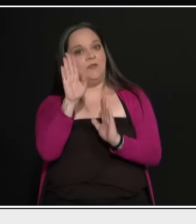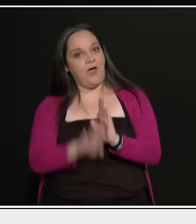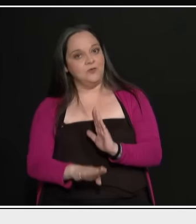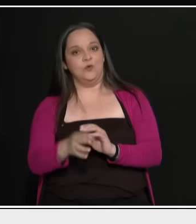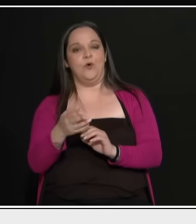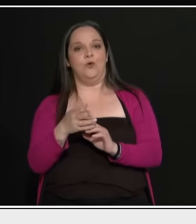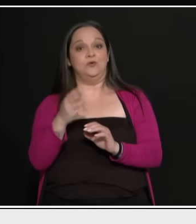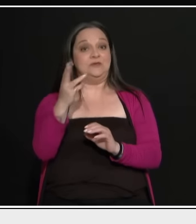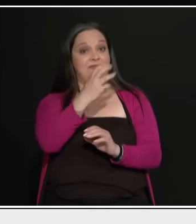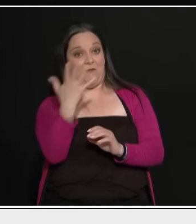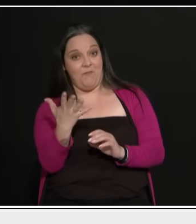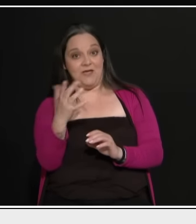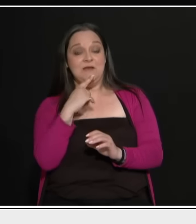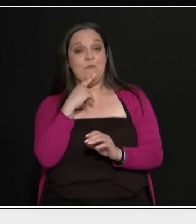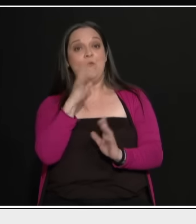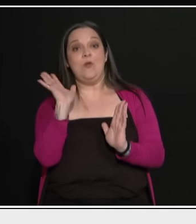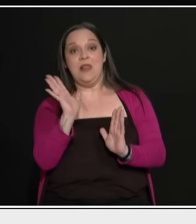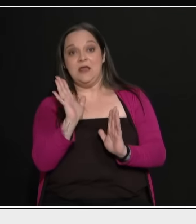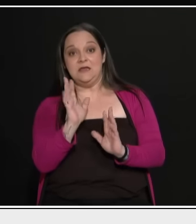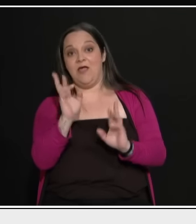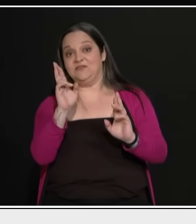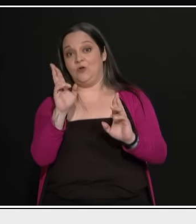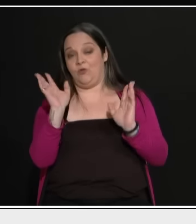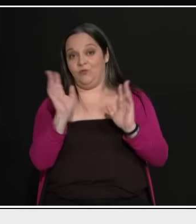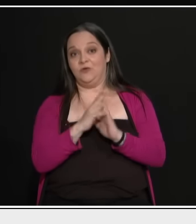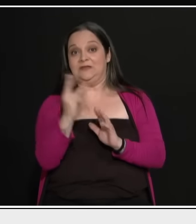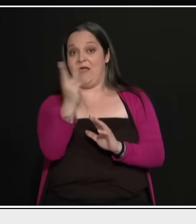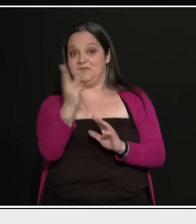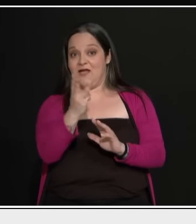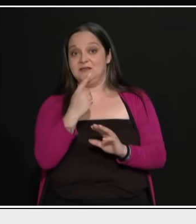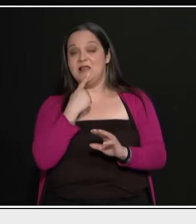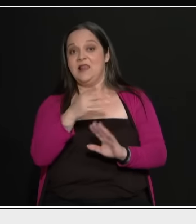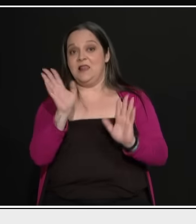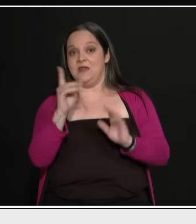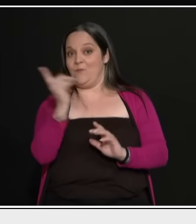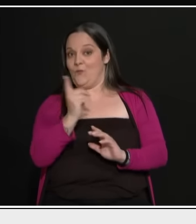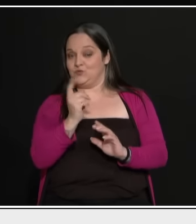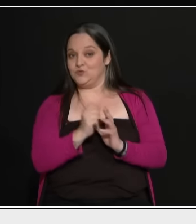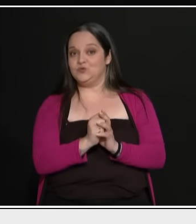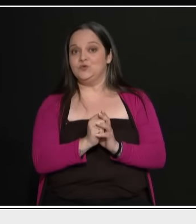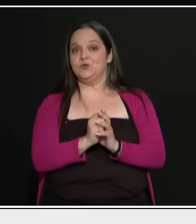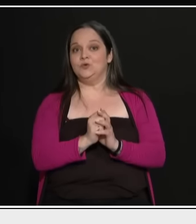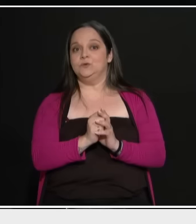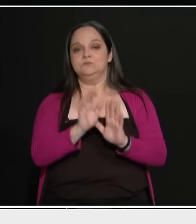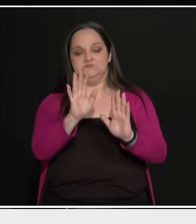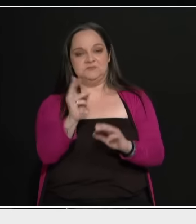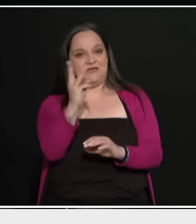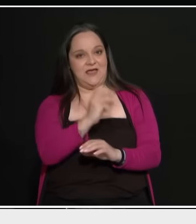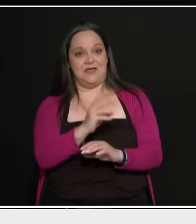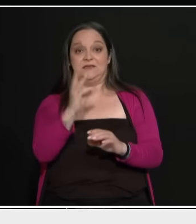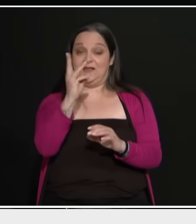30, 35 που λένε τα αισιόδοξα, 33 που λένε οι περισσότεροι. Ακούστε και 32 να πάει.